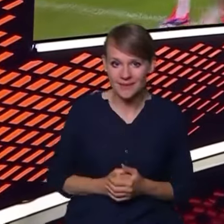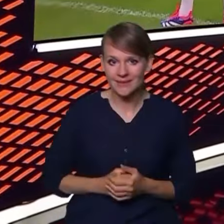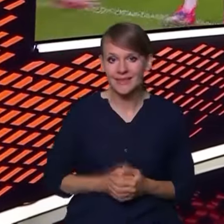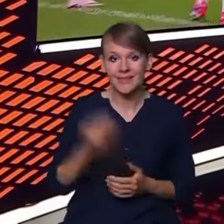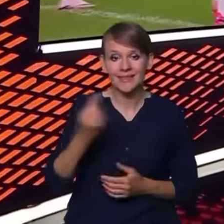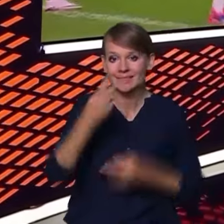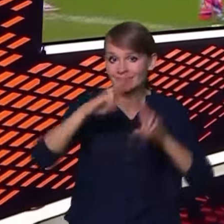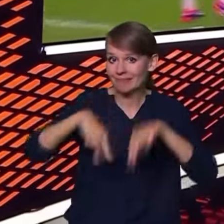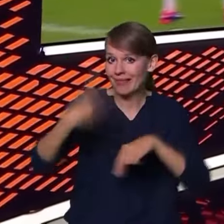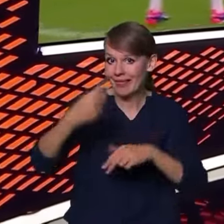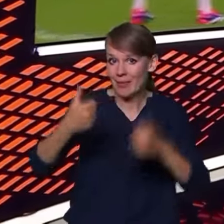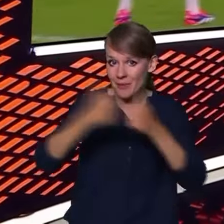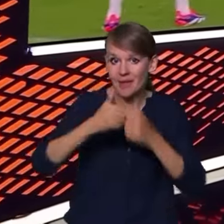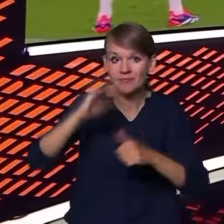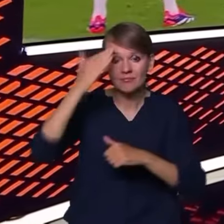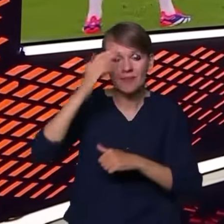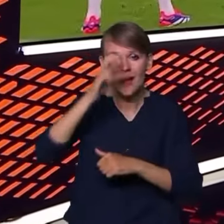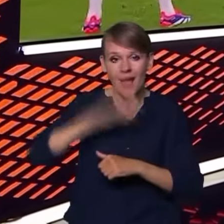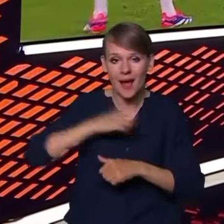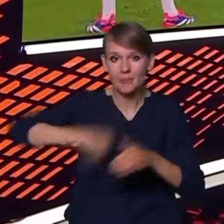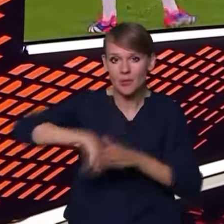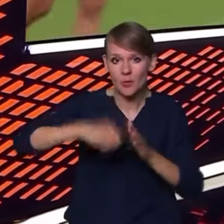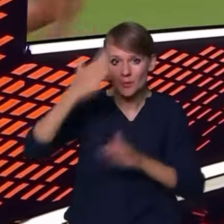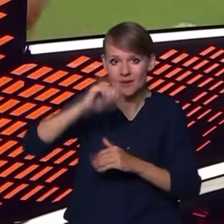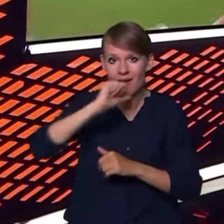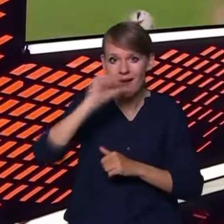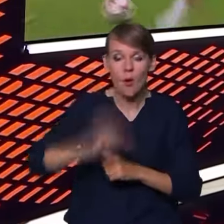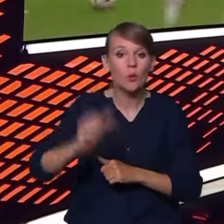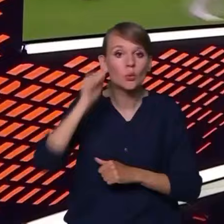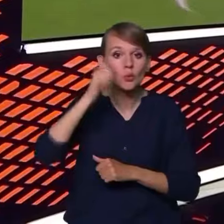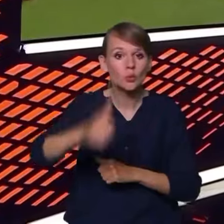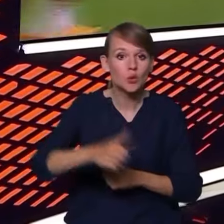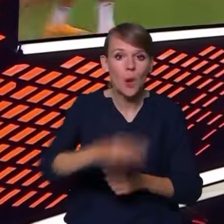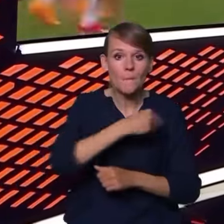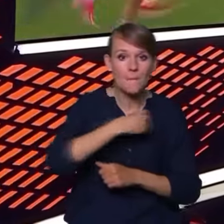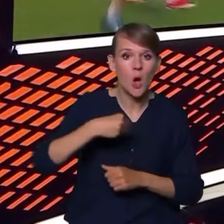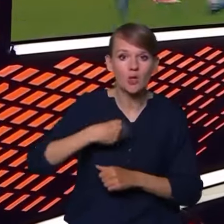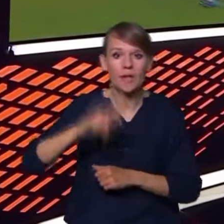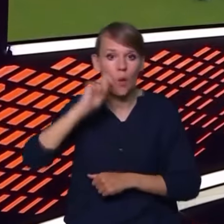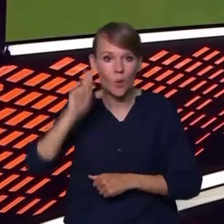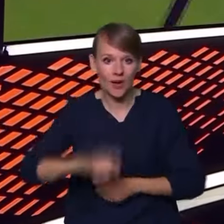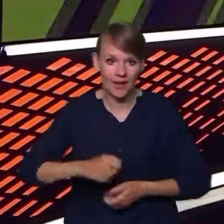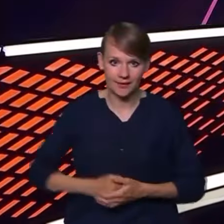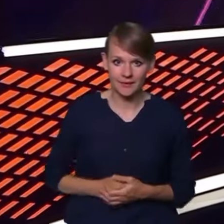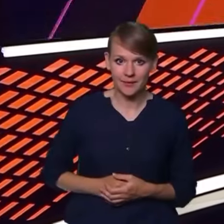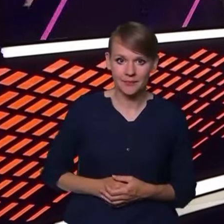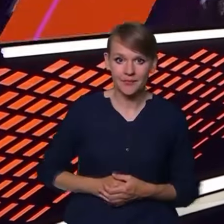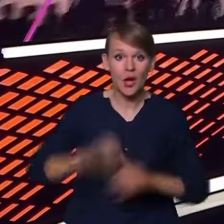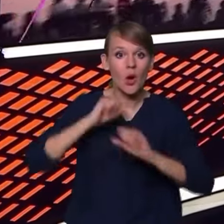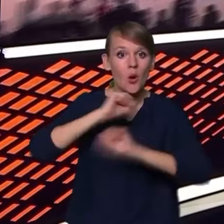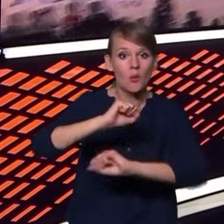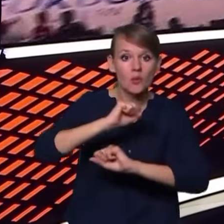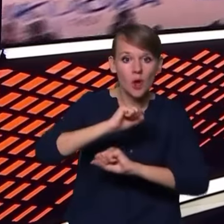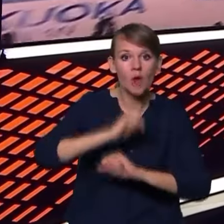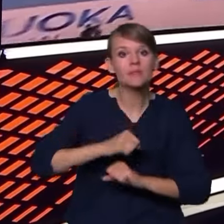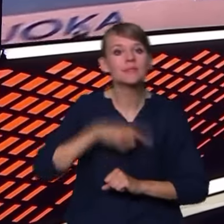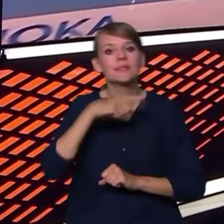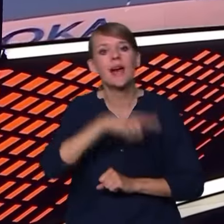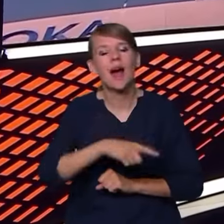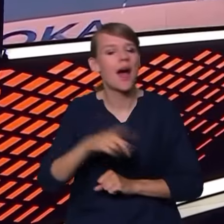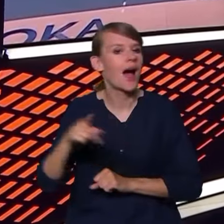jeden mecz i poznamy kadrę na piłkarskie Mistrzostwa Europy. Jutro Polska-Ukraina. Obrońcy tytułu kontra